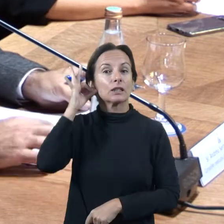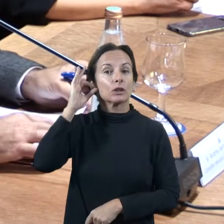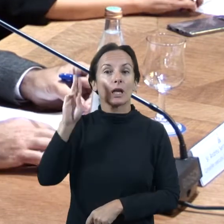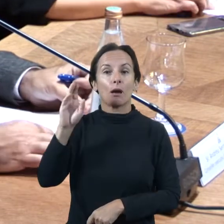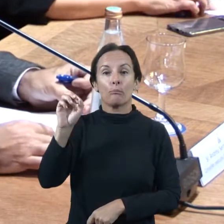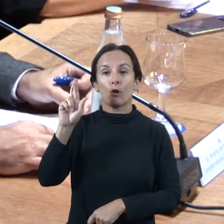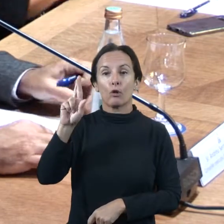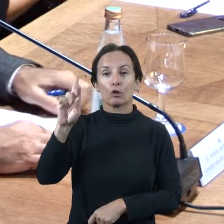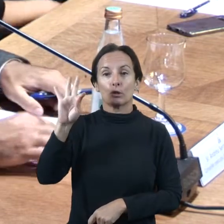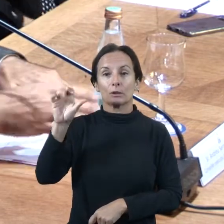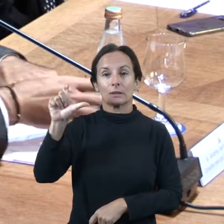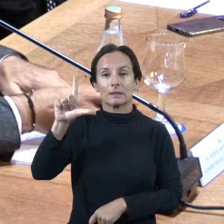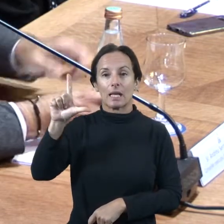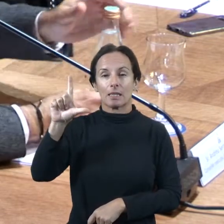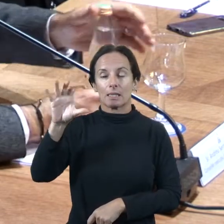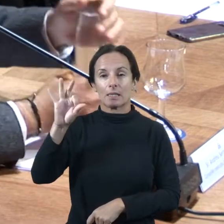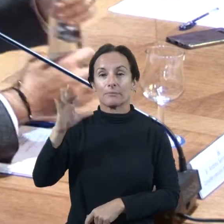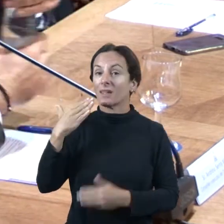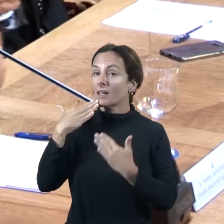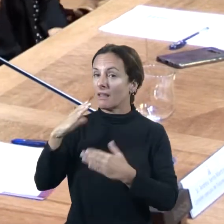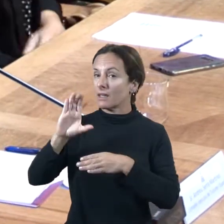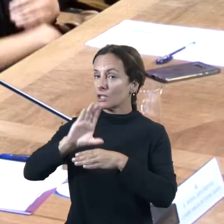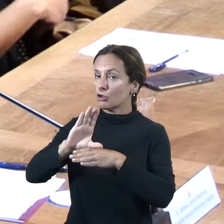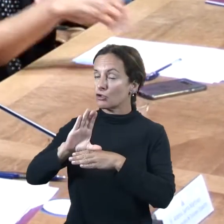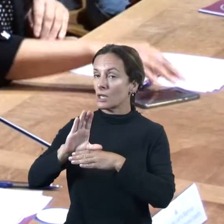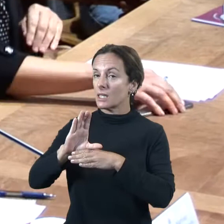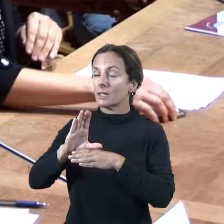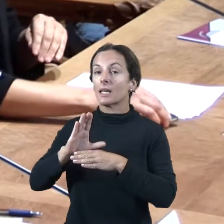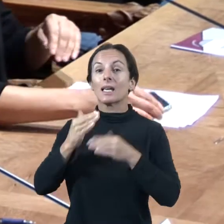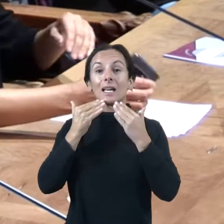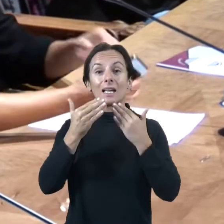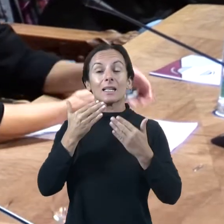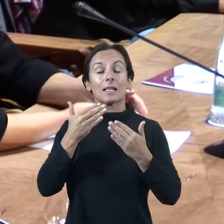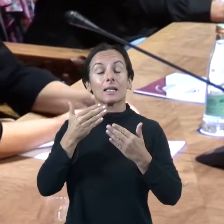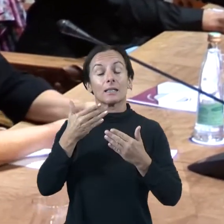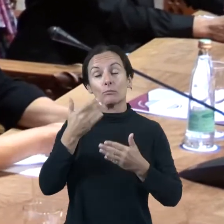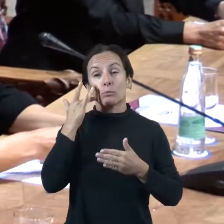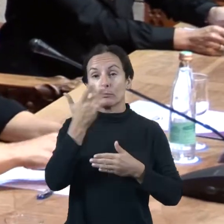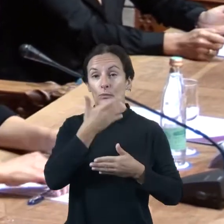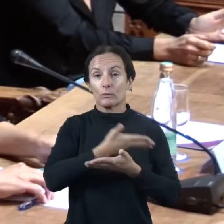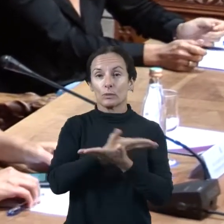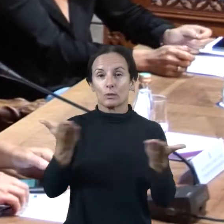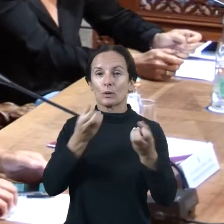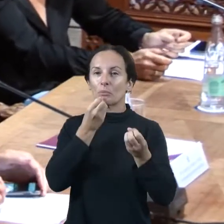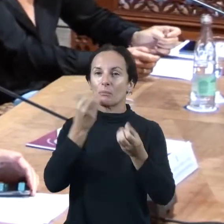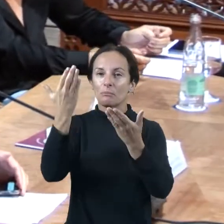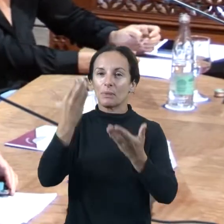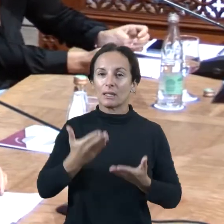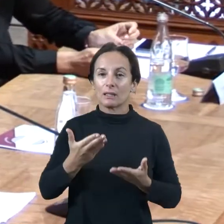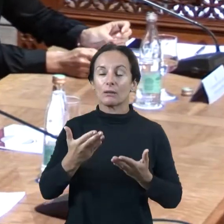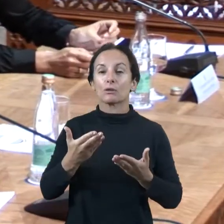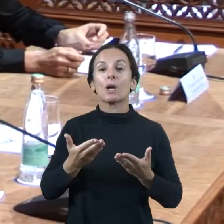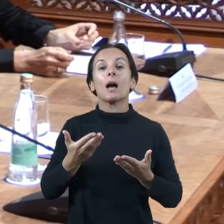Gràcies, conseller. Bones tardes a tothom i benvinguts a aquest Pla Esportiu del Consell Esportiu de